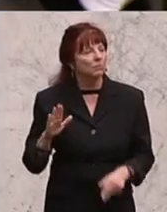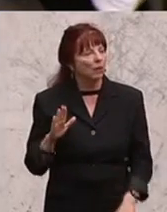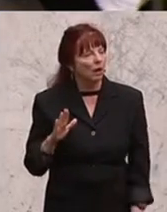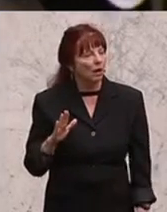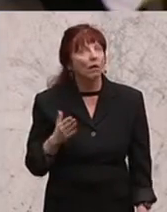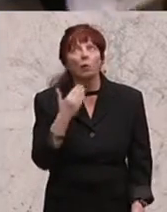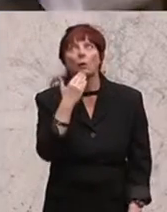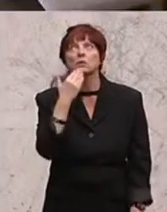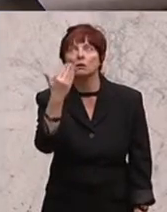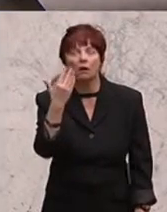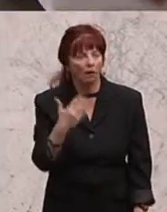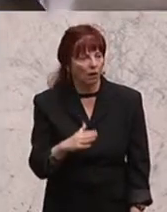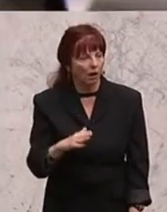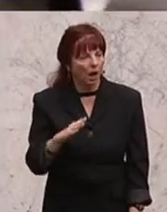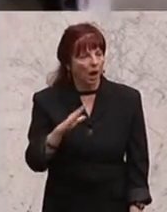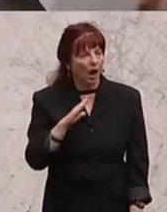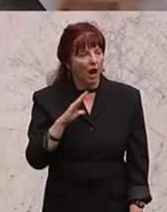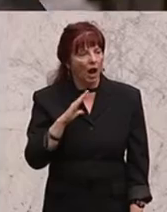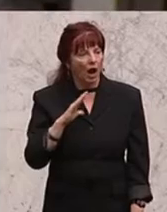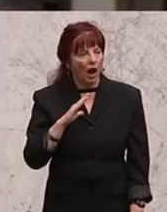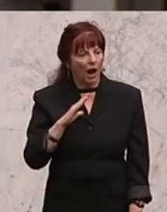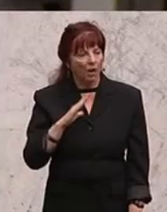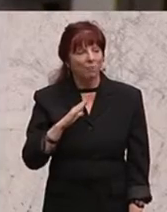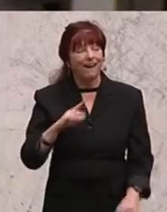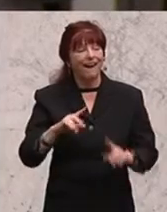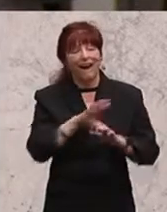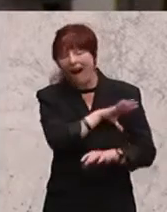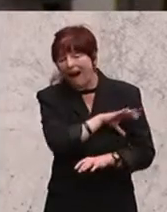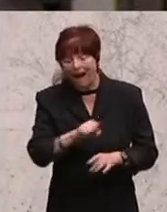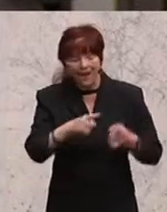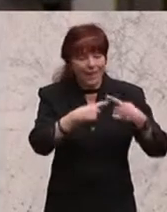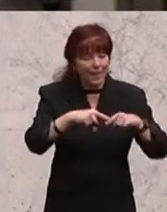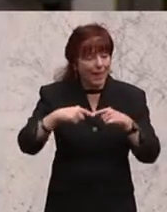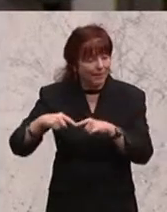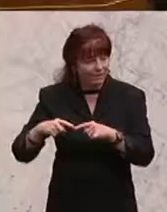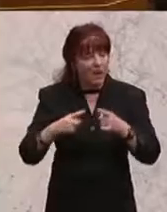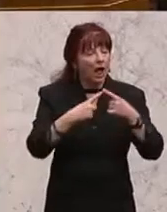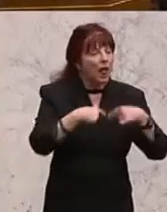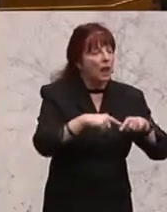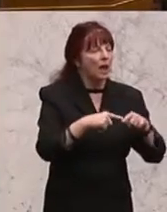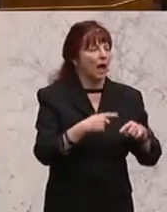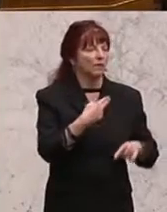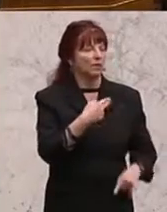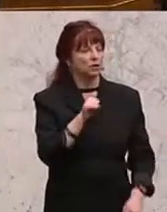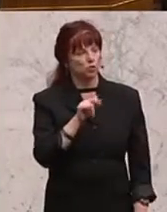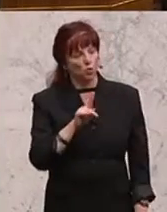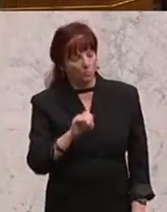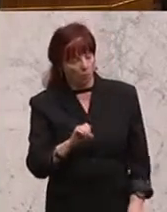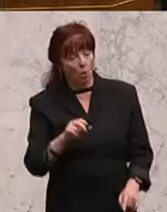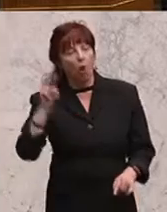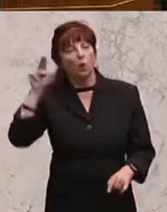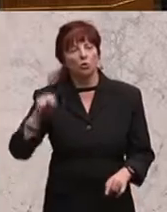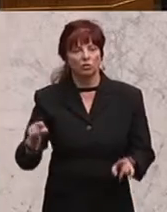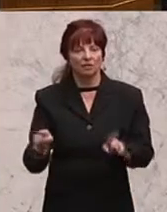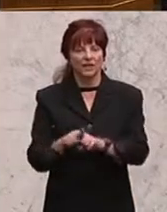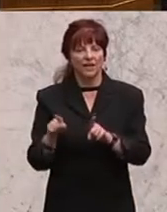Aber nicht Kärntnerländer, alle Länder haben ihre Landeshippos und Wien hat zum Beispiel die